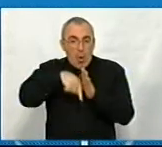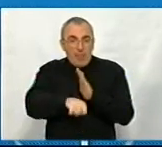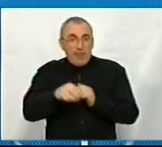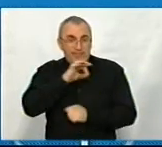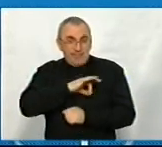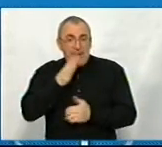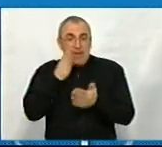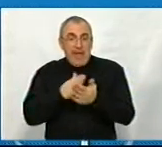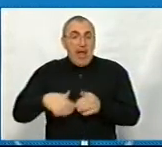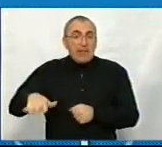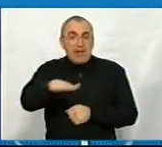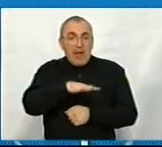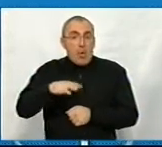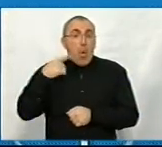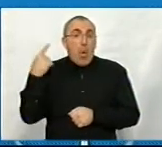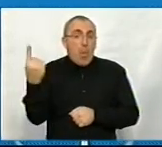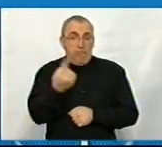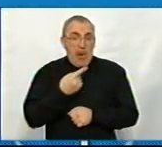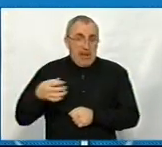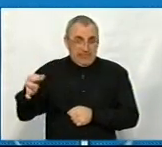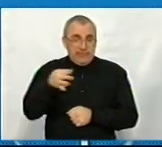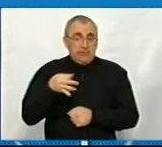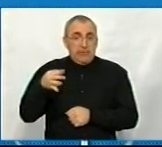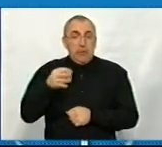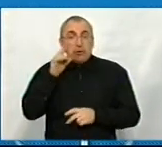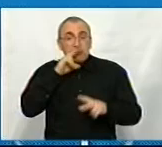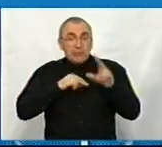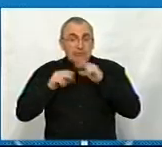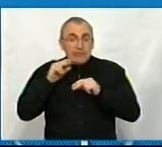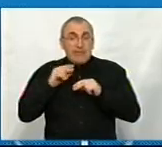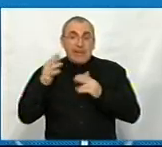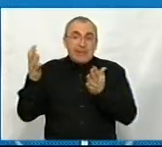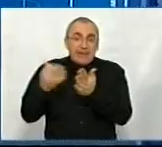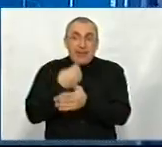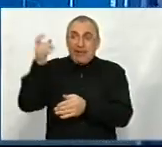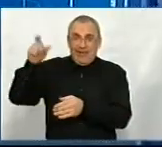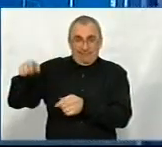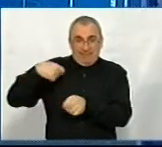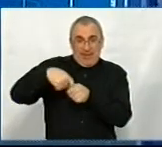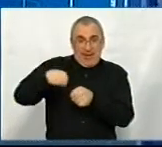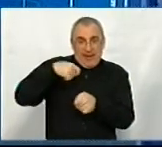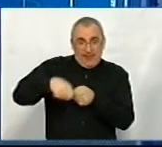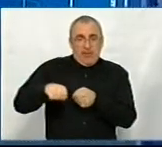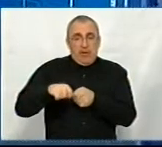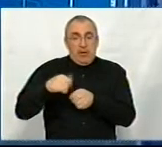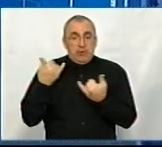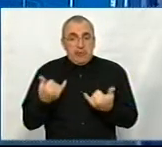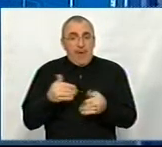які є на території області, і спробувати туди знайти інвесторів. Зараз, наразі відбувається,